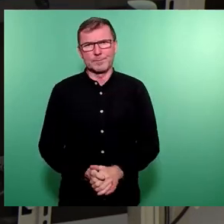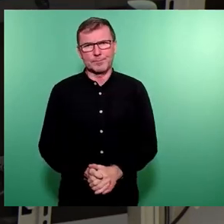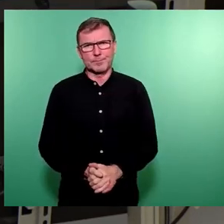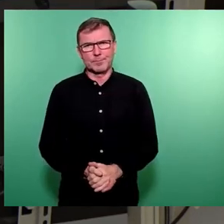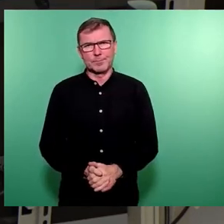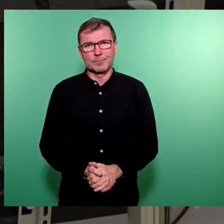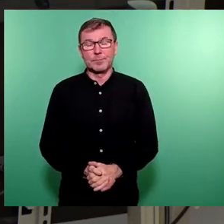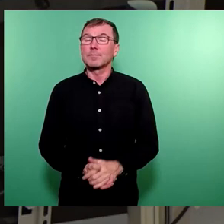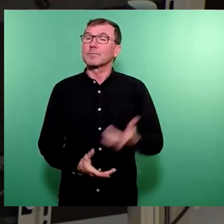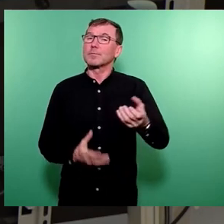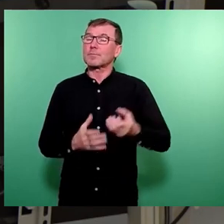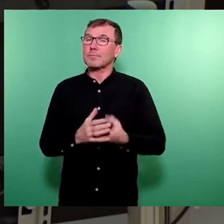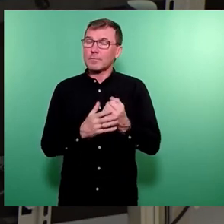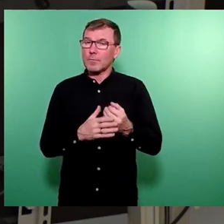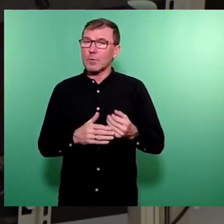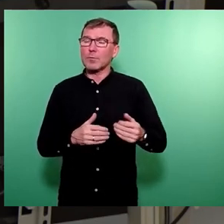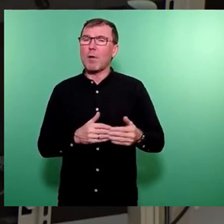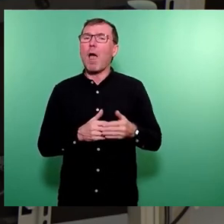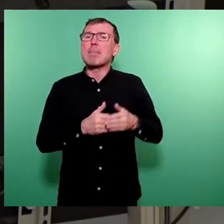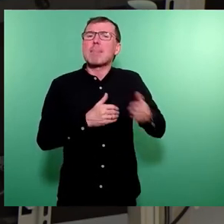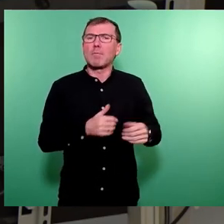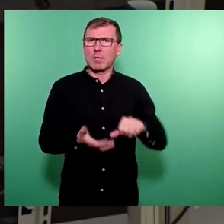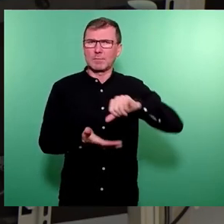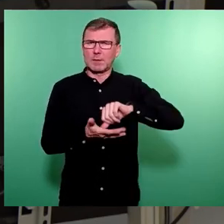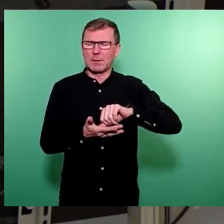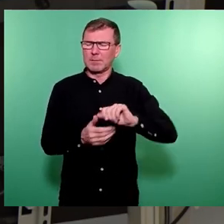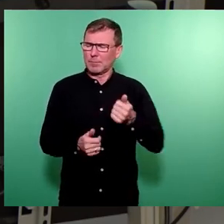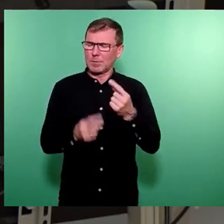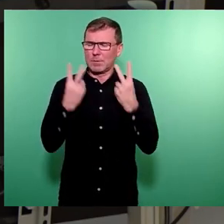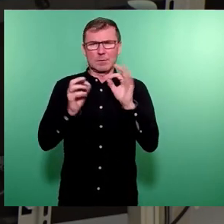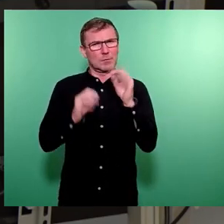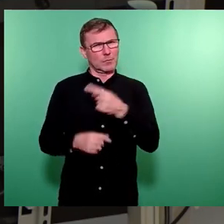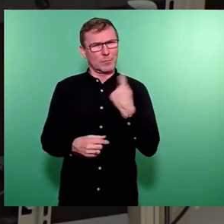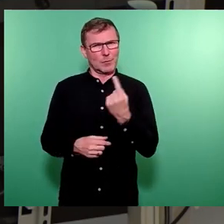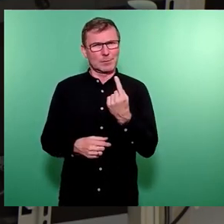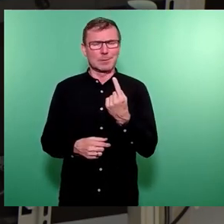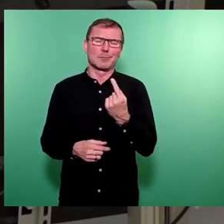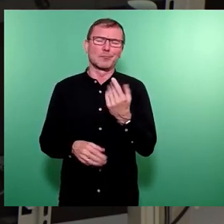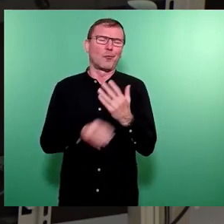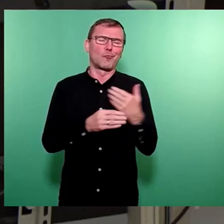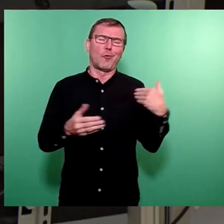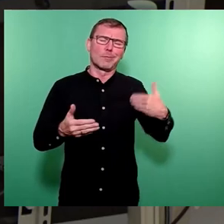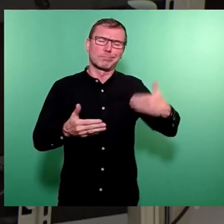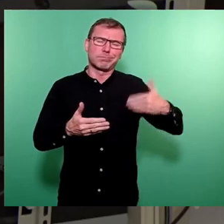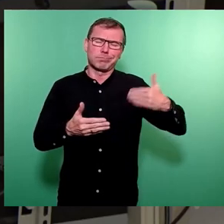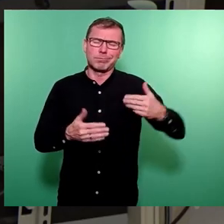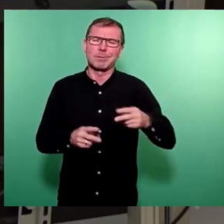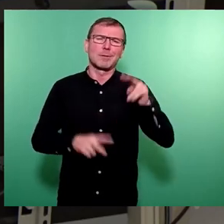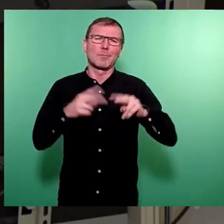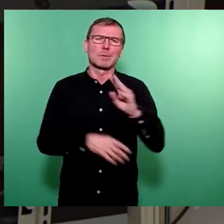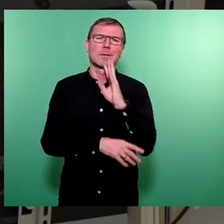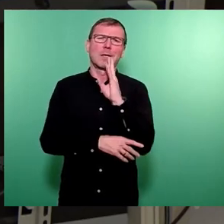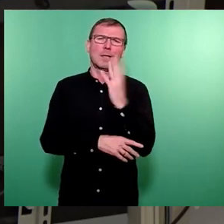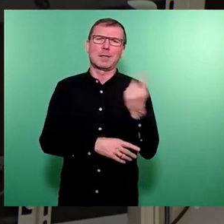Dass die Kultur- und Nachbarschaftszentren uns ganz besonders am Herzen liegen, haben wir ja schon mehrmals hier in verschiedenen Reden